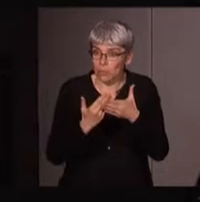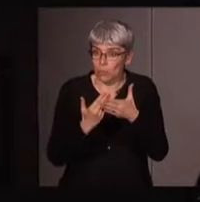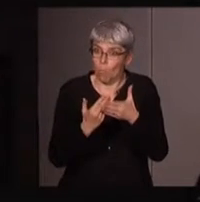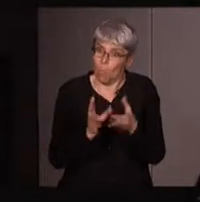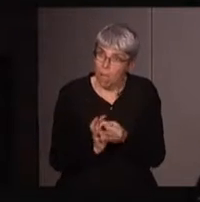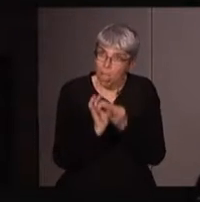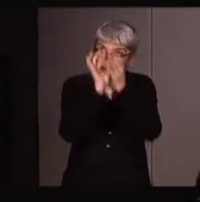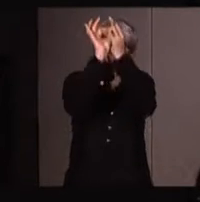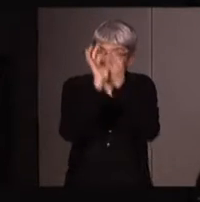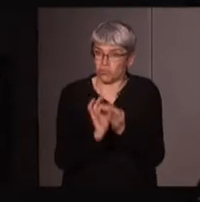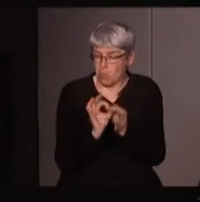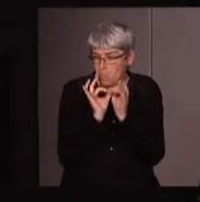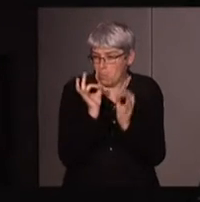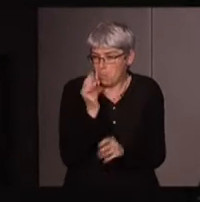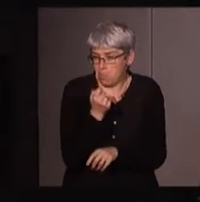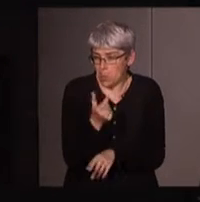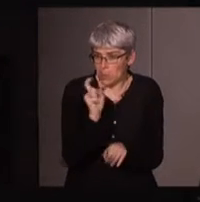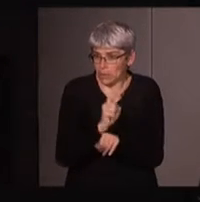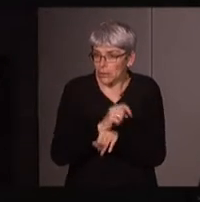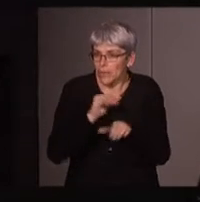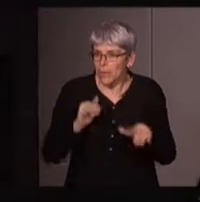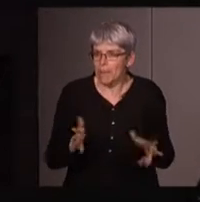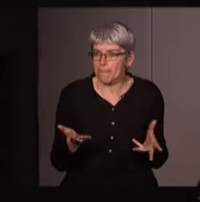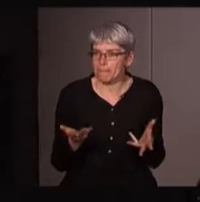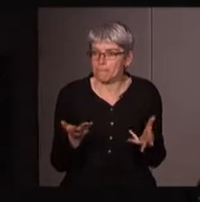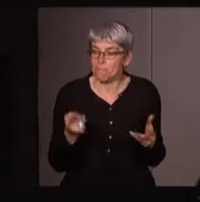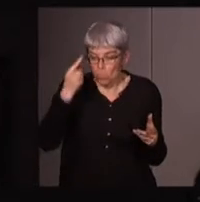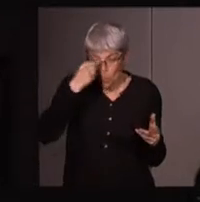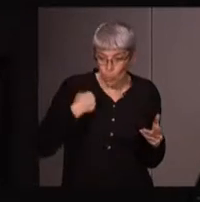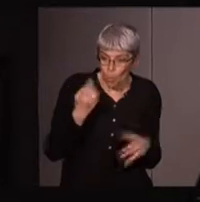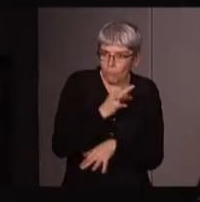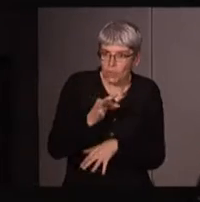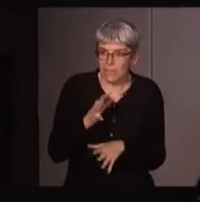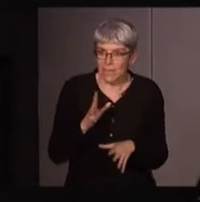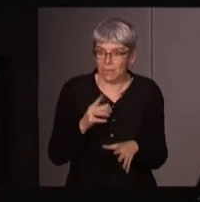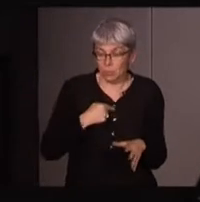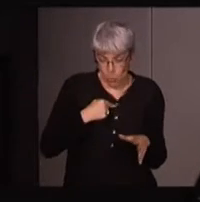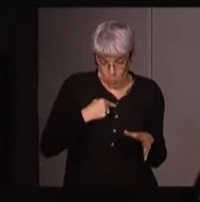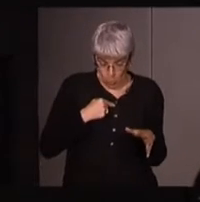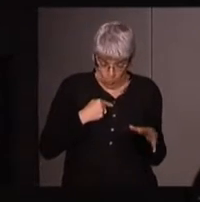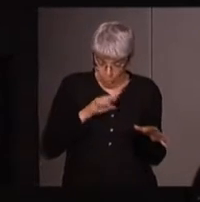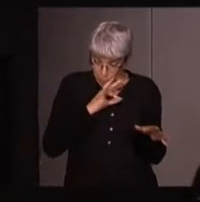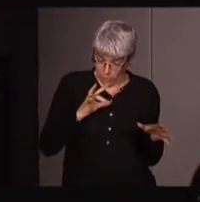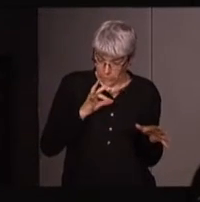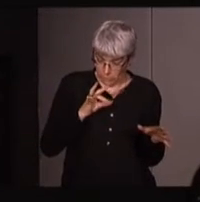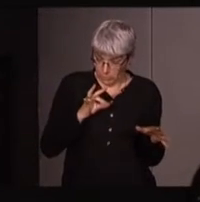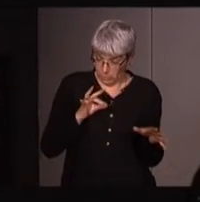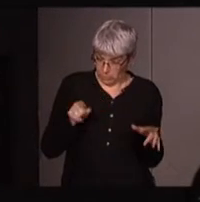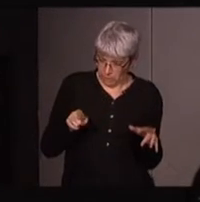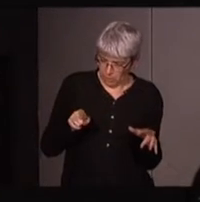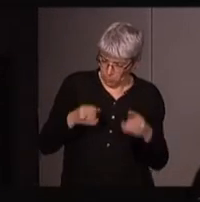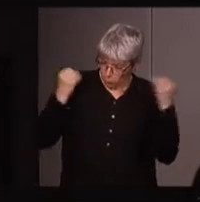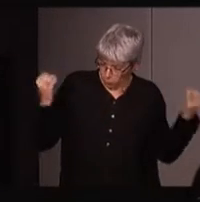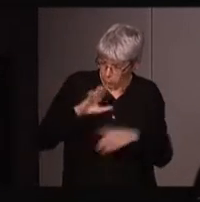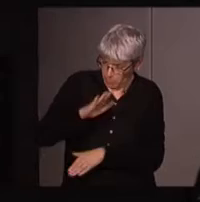à la religion, à savoir qu'apparemment, ce qui peut-être pour nous, en tout cas dans notre réception de l'écoféminisme, a été quasiment un point de